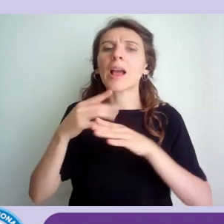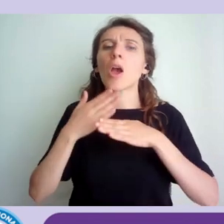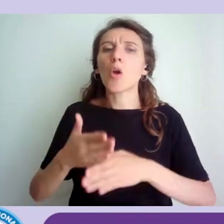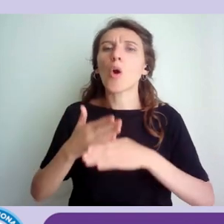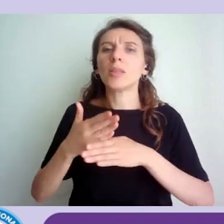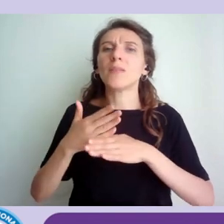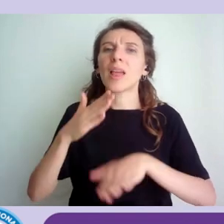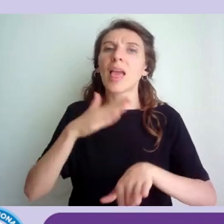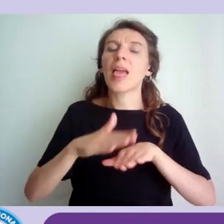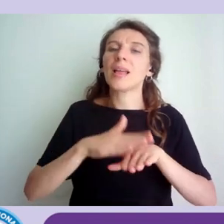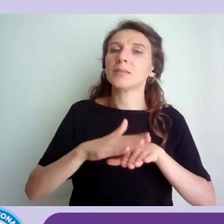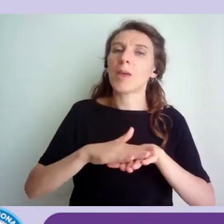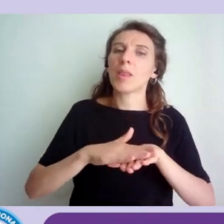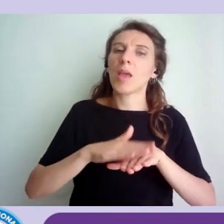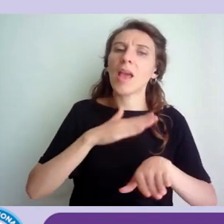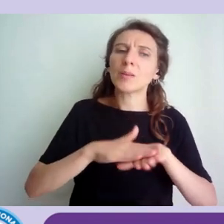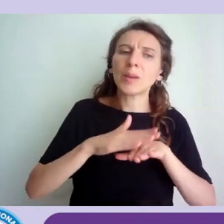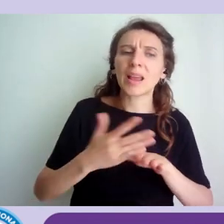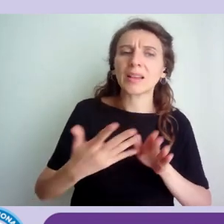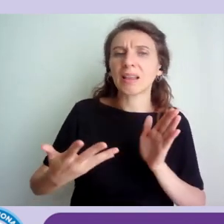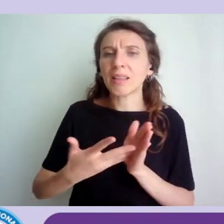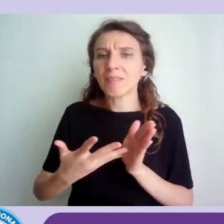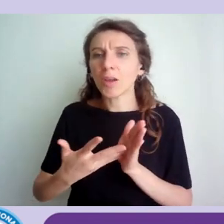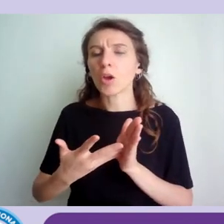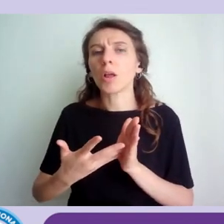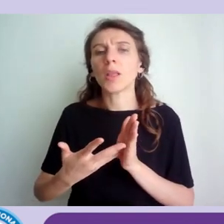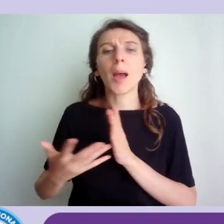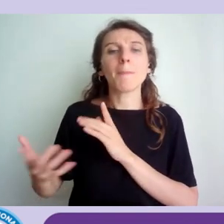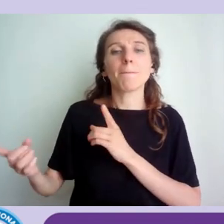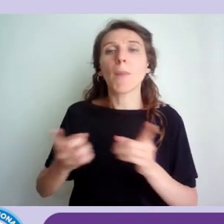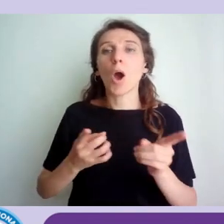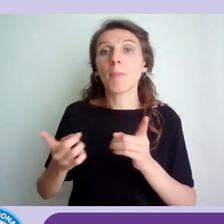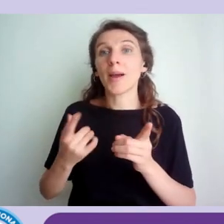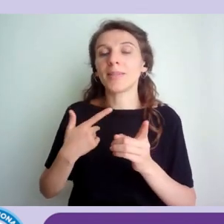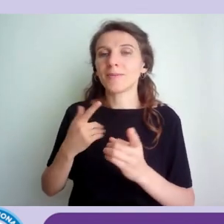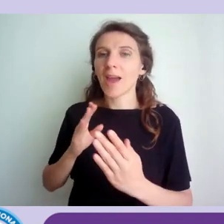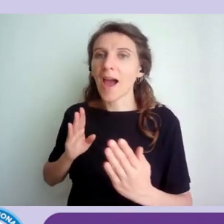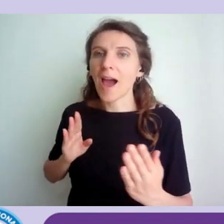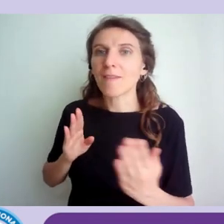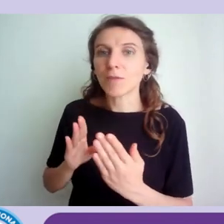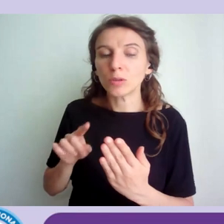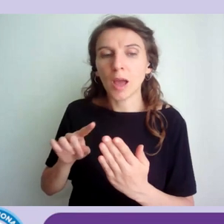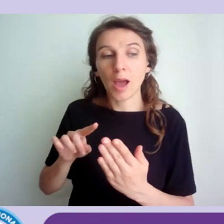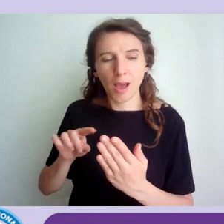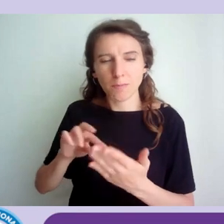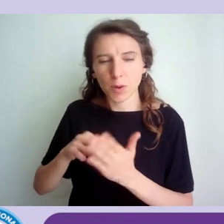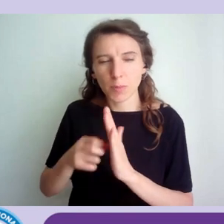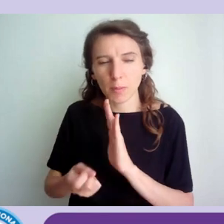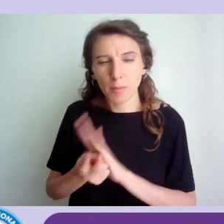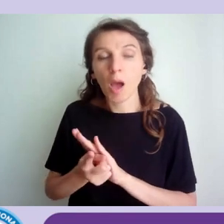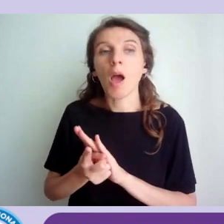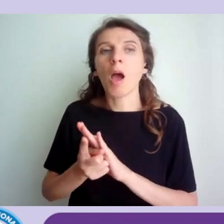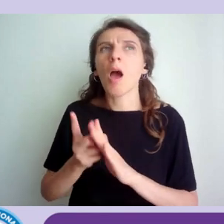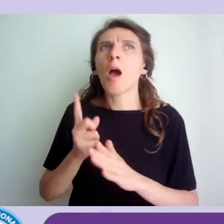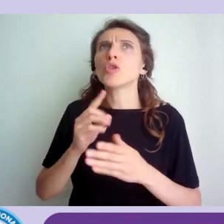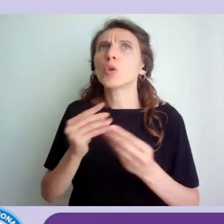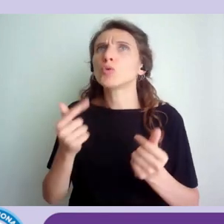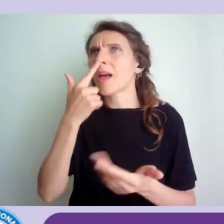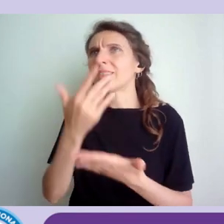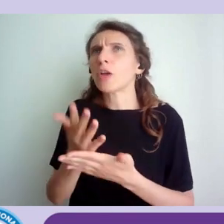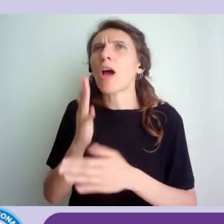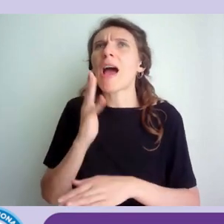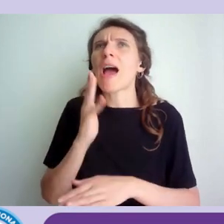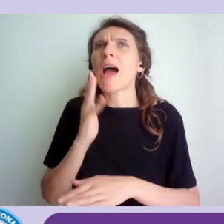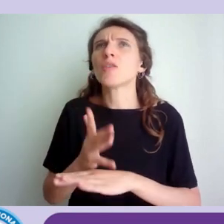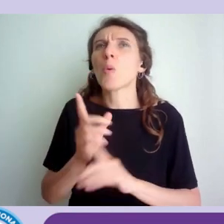esperienze difficoltà nel nell'affrontare e trovare soluzioni accessibili eh abbiamo parlato dell